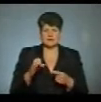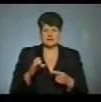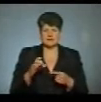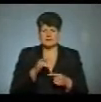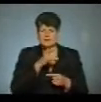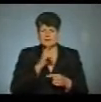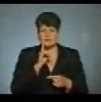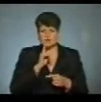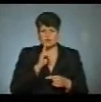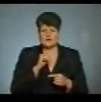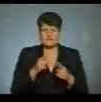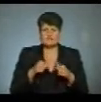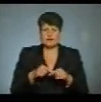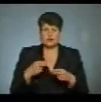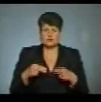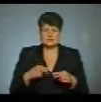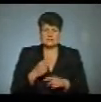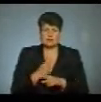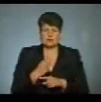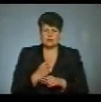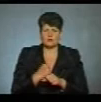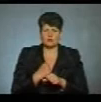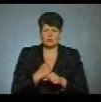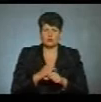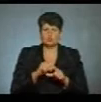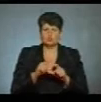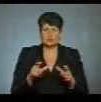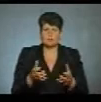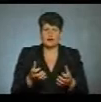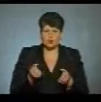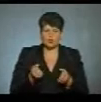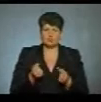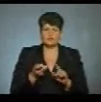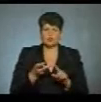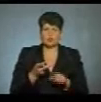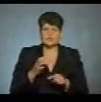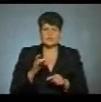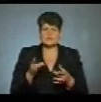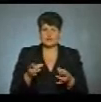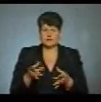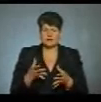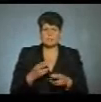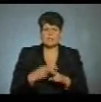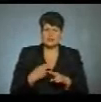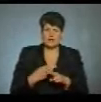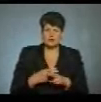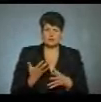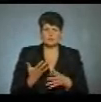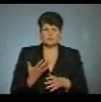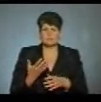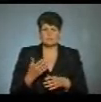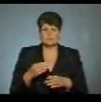торгівлі. Наступне – заборонити роботу пунктів прийому вторинної середини, макулатура, склоп, пластик, металобрук.